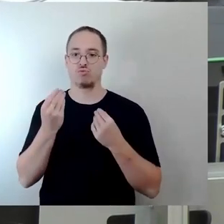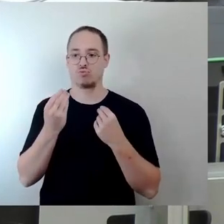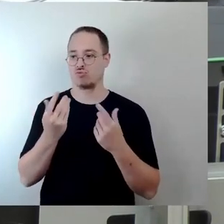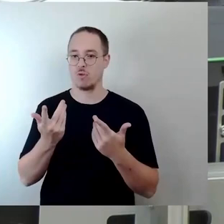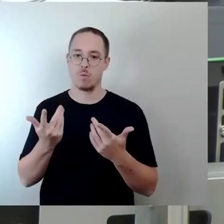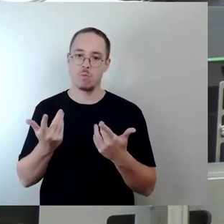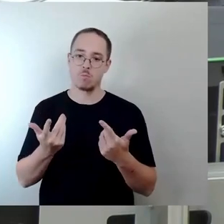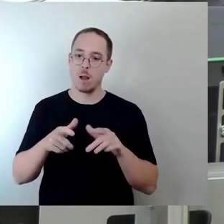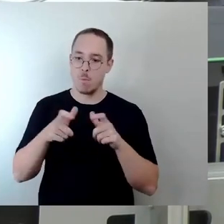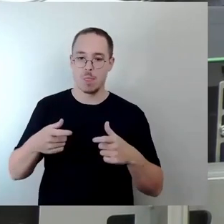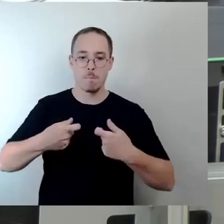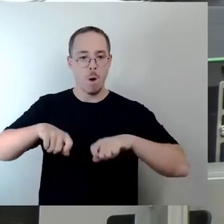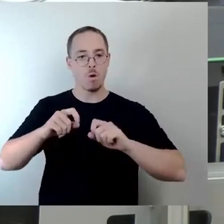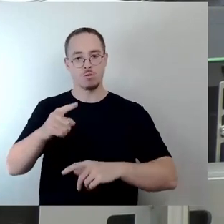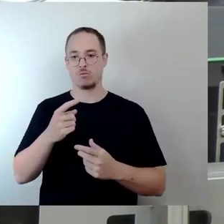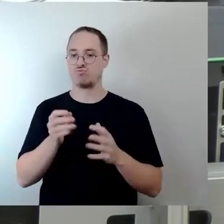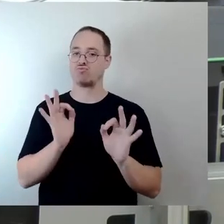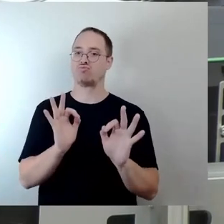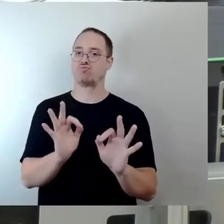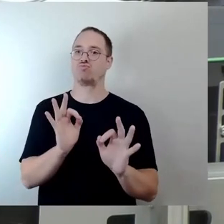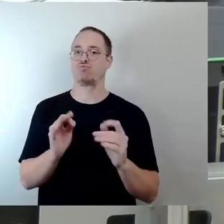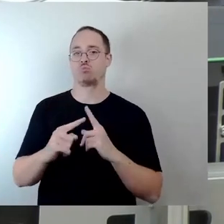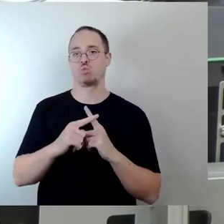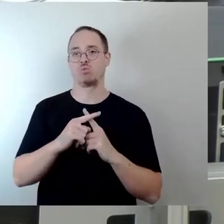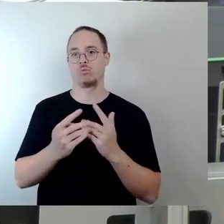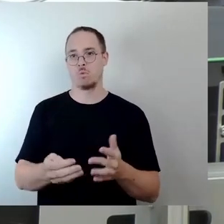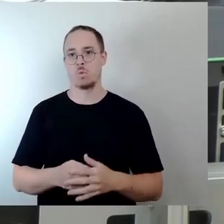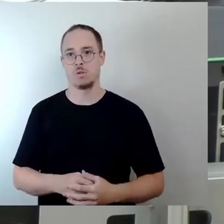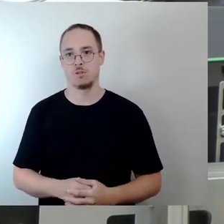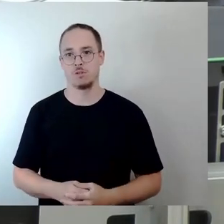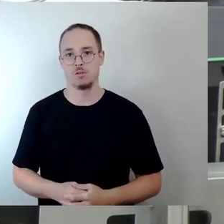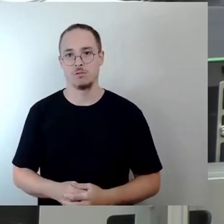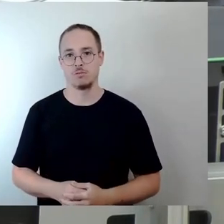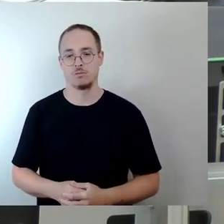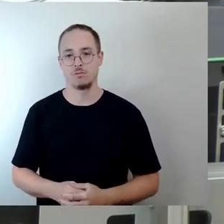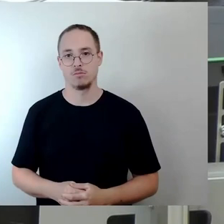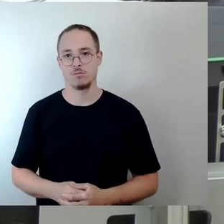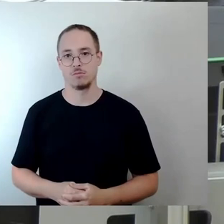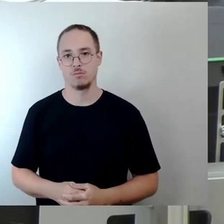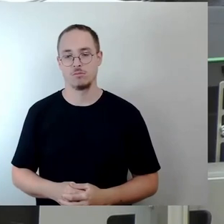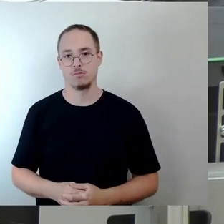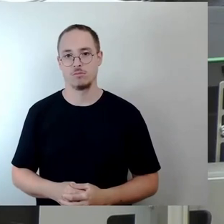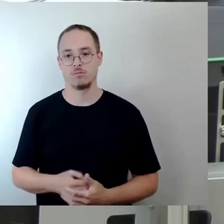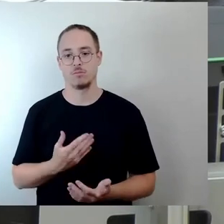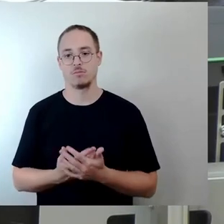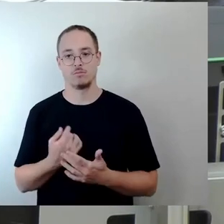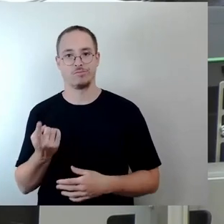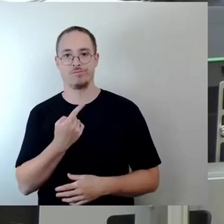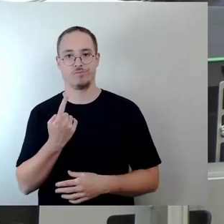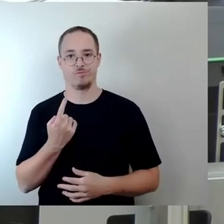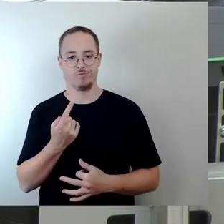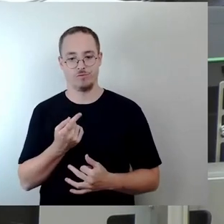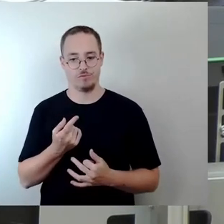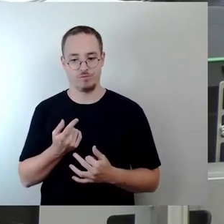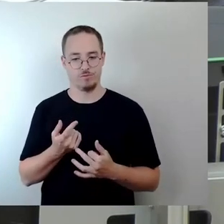Freistaat auch klar geworden, welcher Anspruch sich hier damit verknüpft. Insofern werden wir uneinheitlich abstimmen. Wir haben eine schwierige